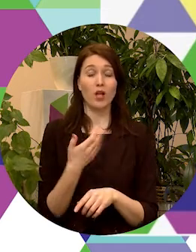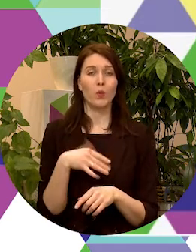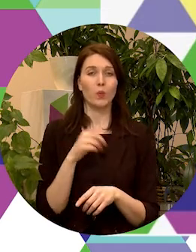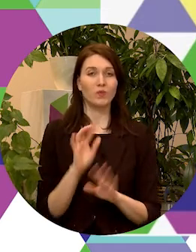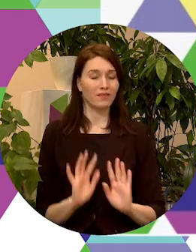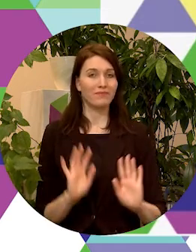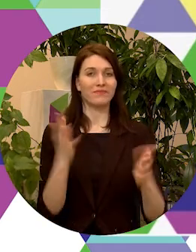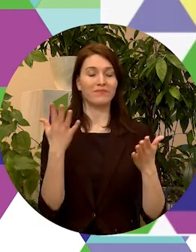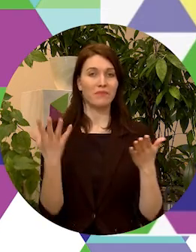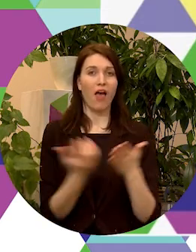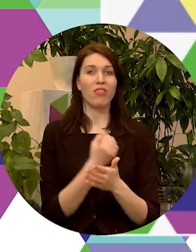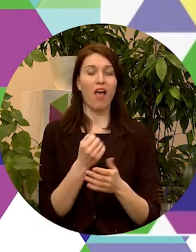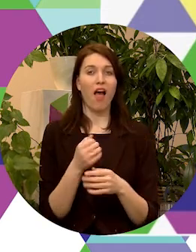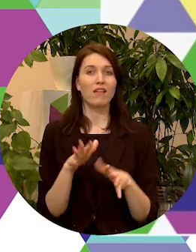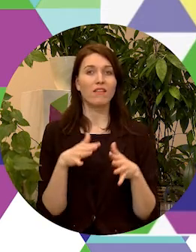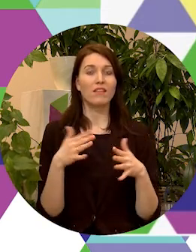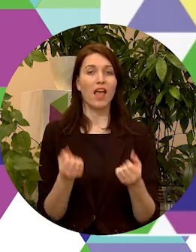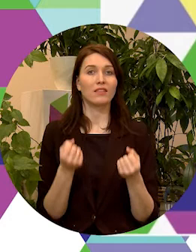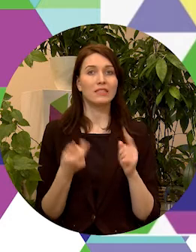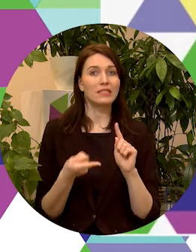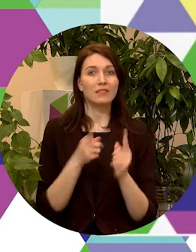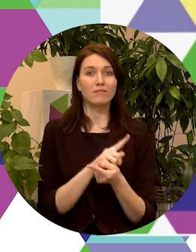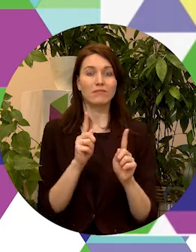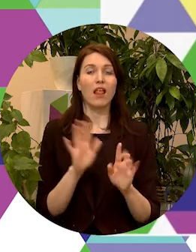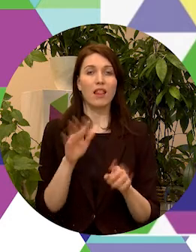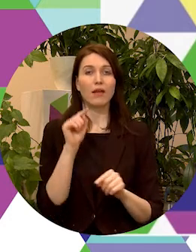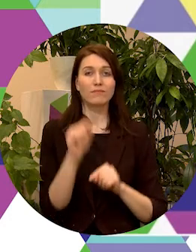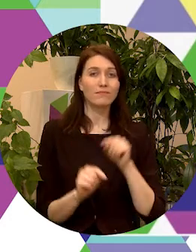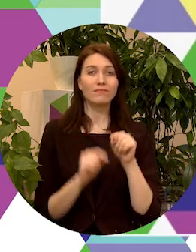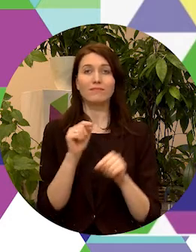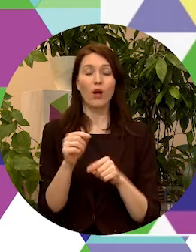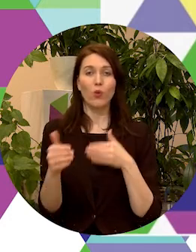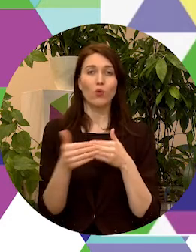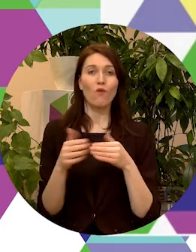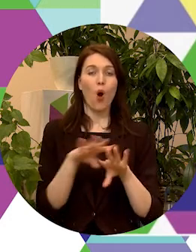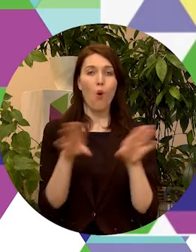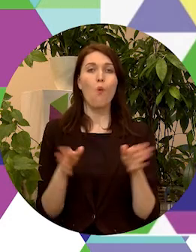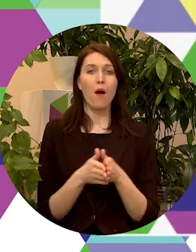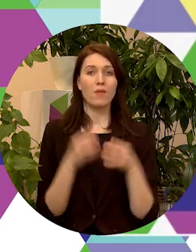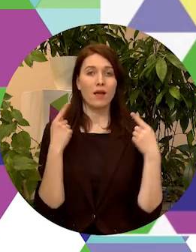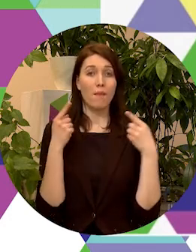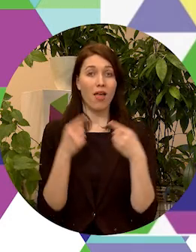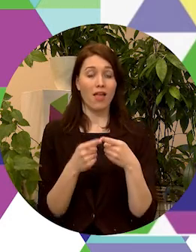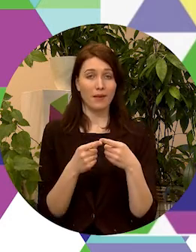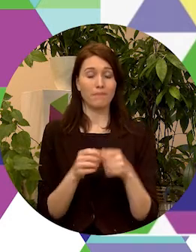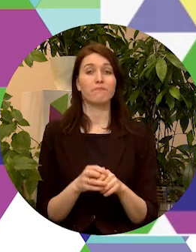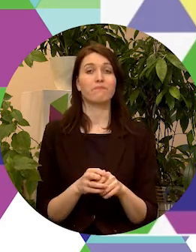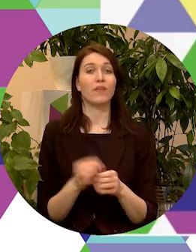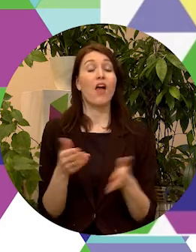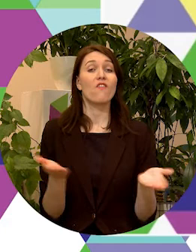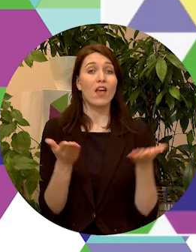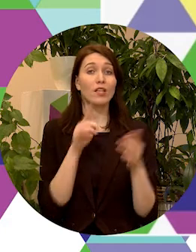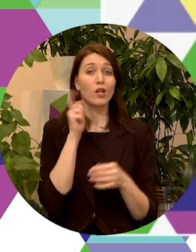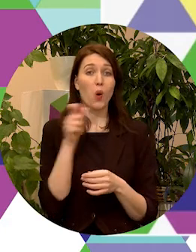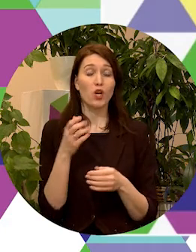izdevies panākt vairākas būtiskas lietas, lai spērtu soli tuvāk kopīgiem mērķiem, proti veicināt jauniešu